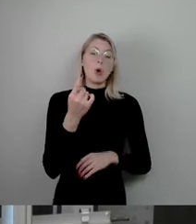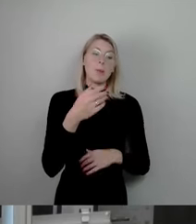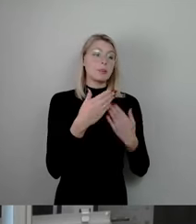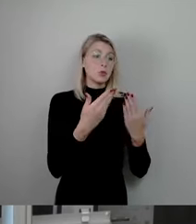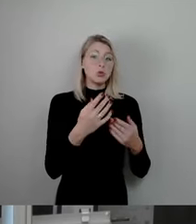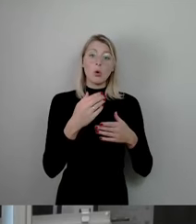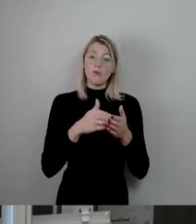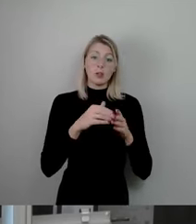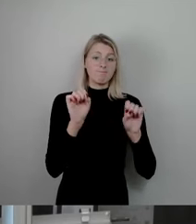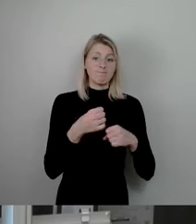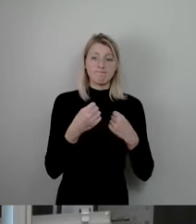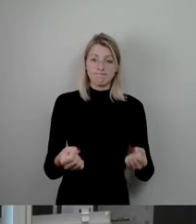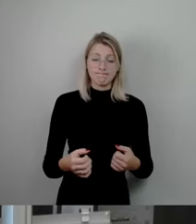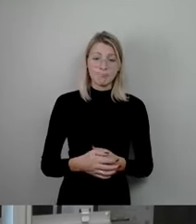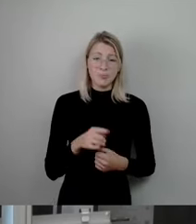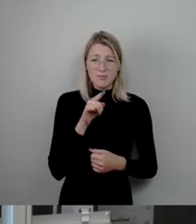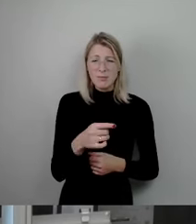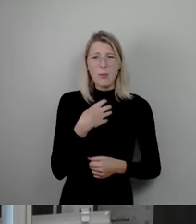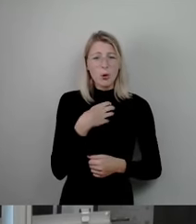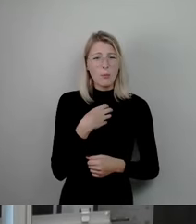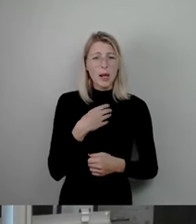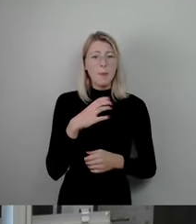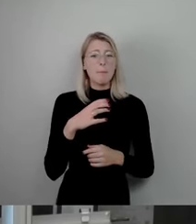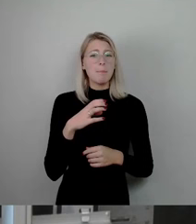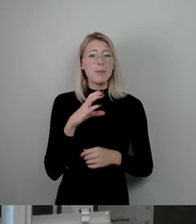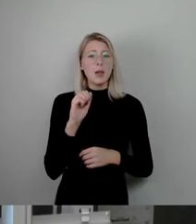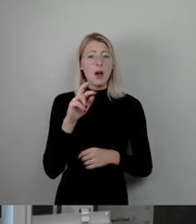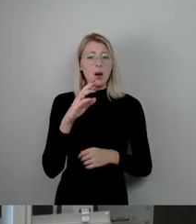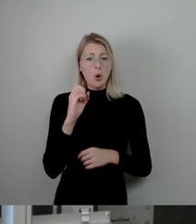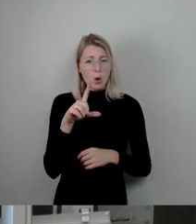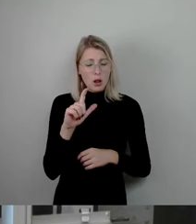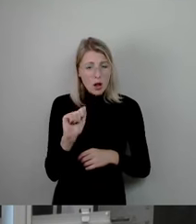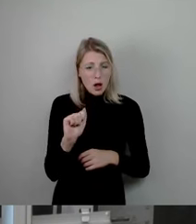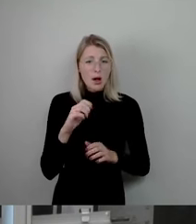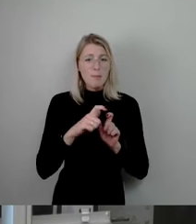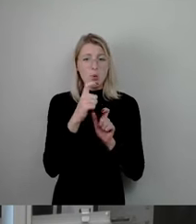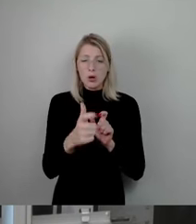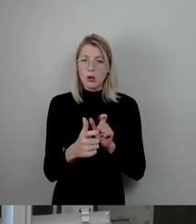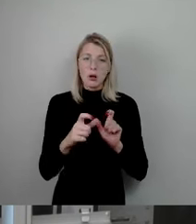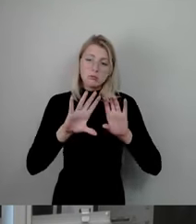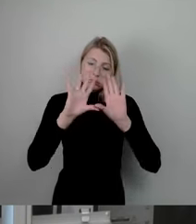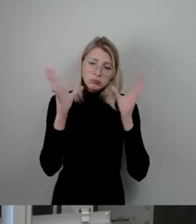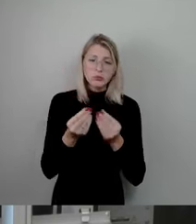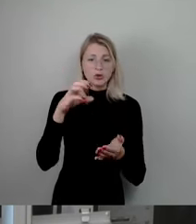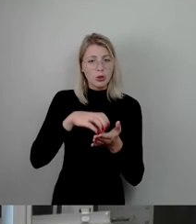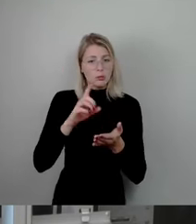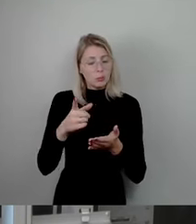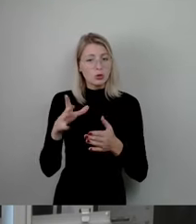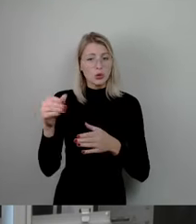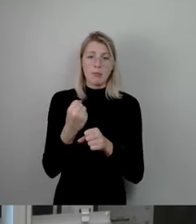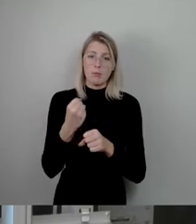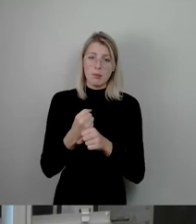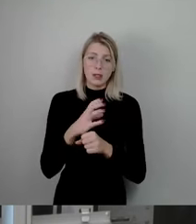für dieses Problem, Carola-Brücke, das ist eine gesamtstädtische Aufgabe. Wir erwarten als CDU-Fraktion im nächsten